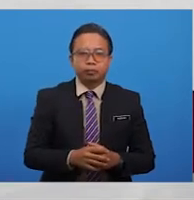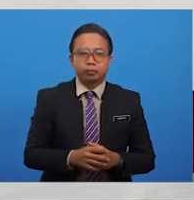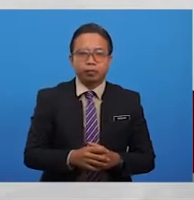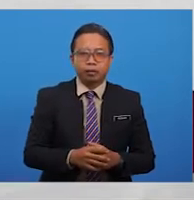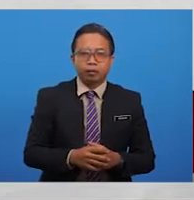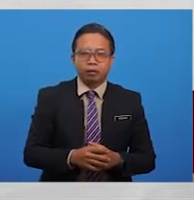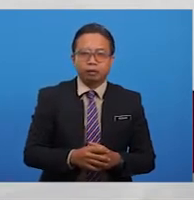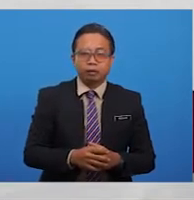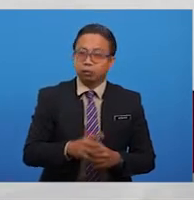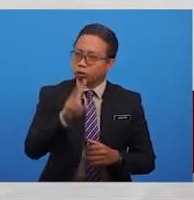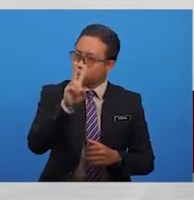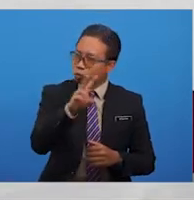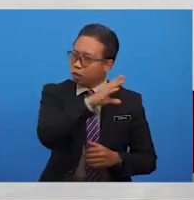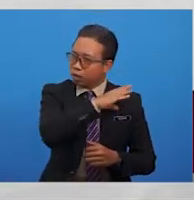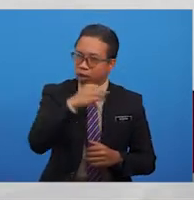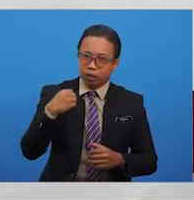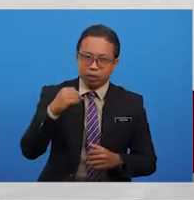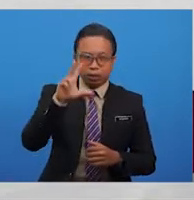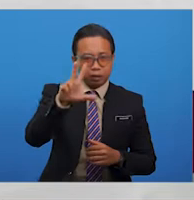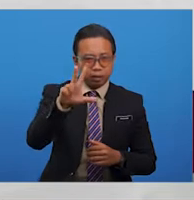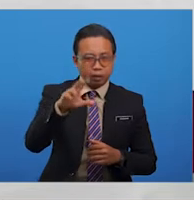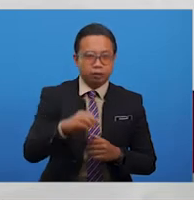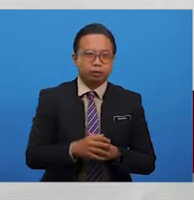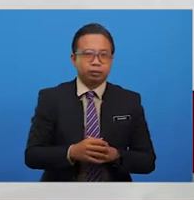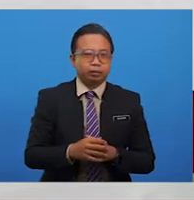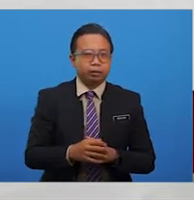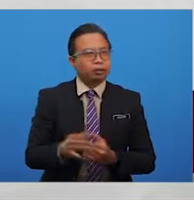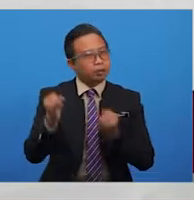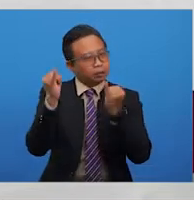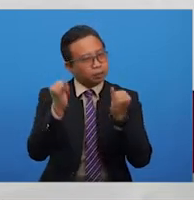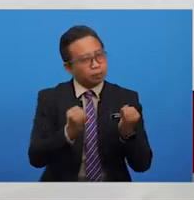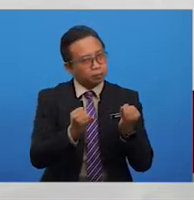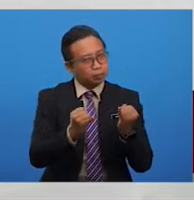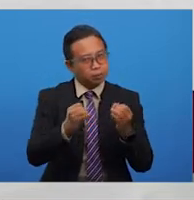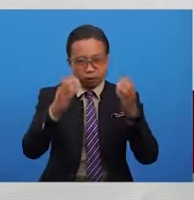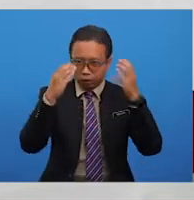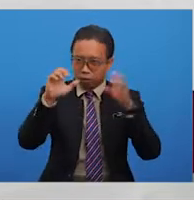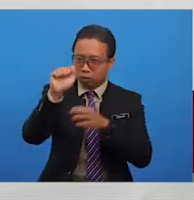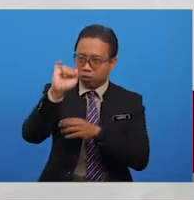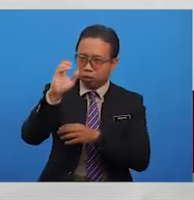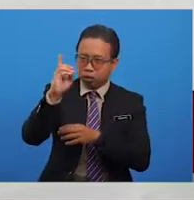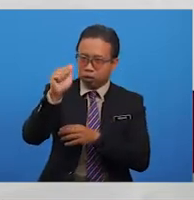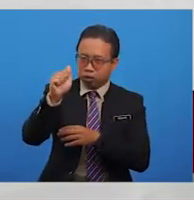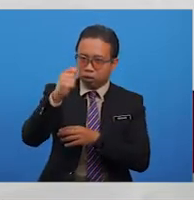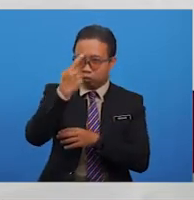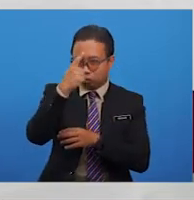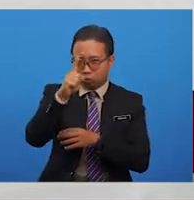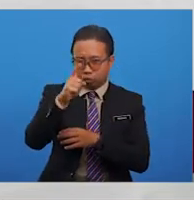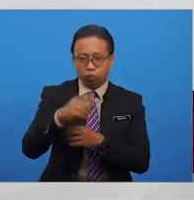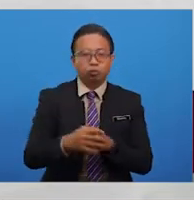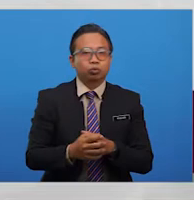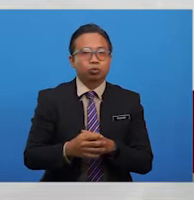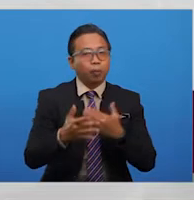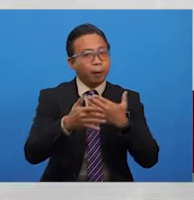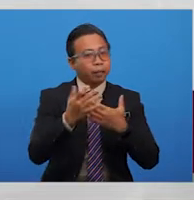mengupas jawapan soalan dua dan tiga, Cikgu suka menjemput Cikgu Aidal untuk membuat kupasan bagi